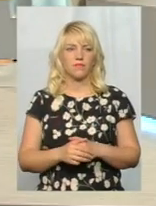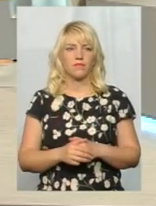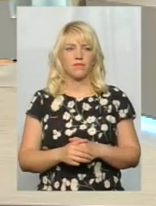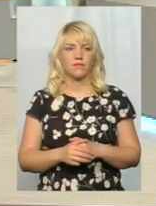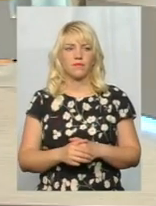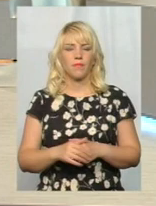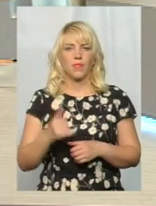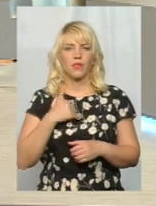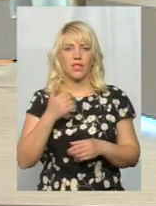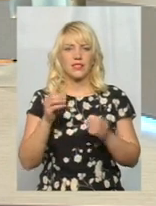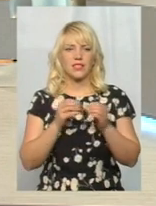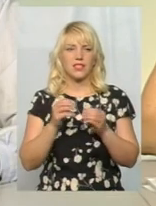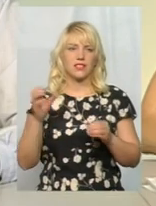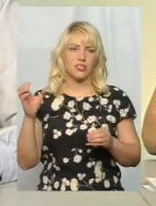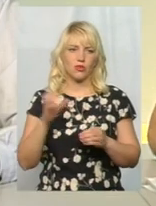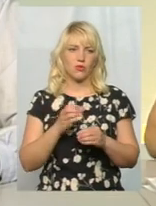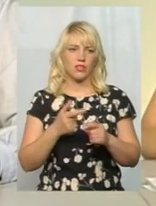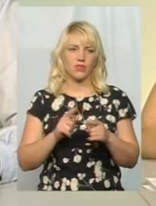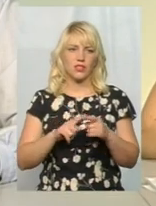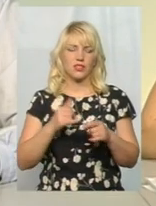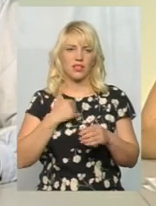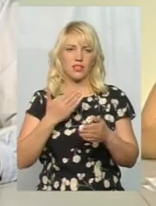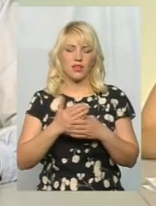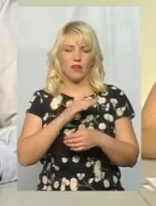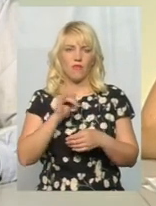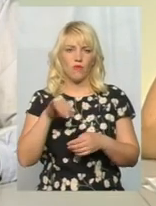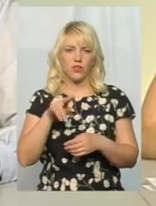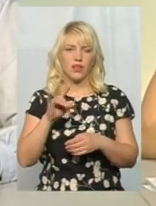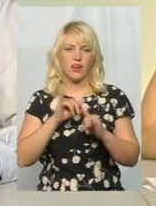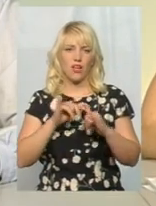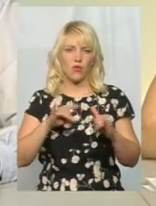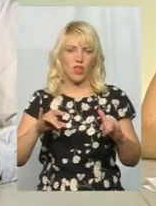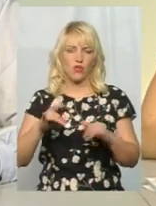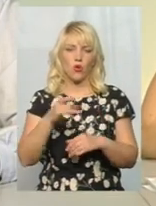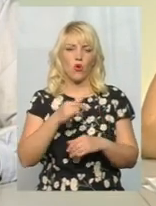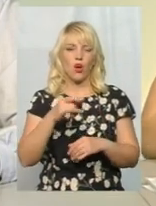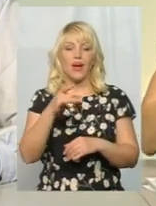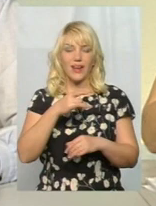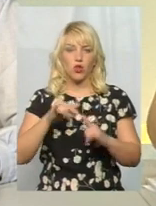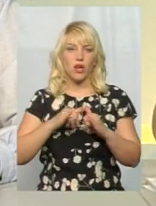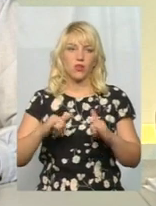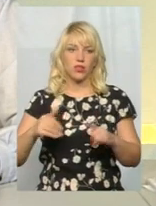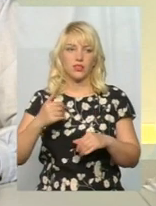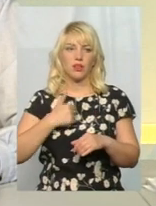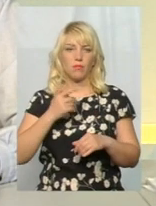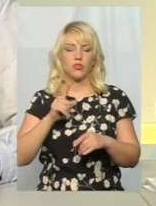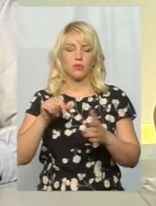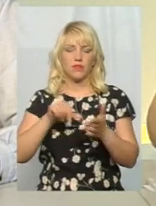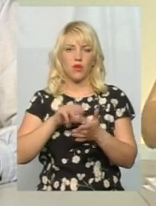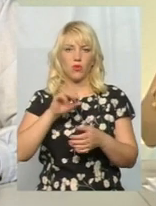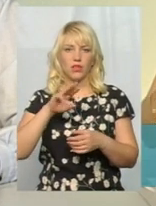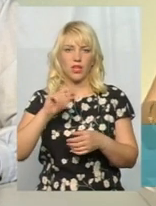Тоді, будь ласка, є у нас також ще фонд регіонального розвитку. Я би хотіла, щоб представники ОТГ